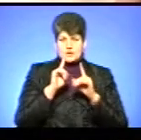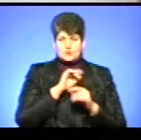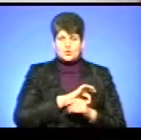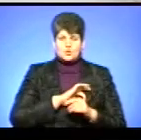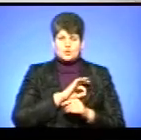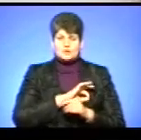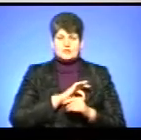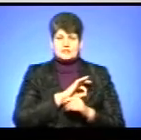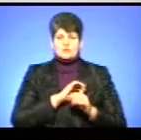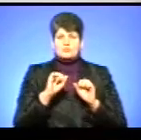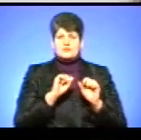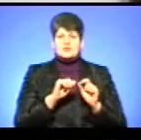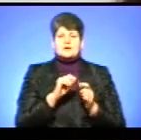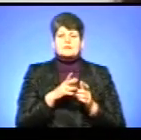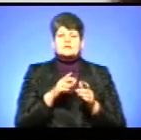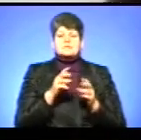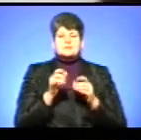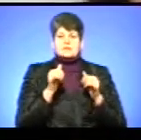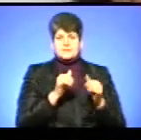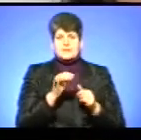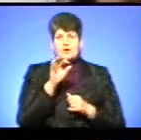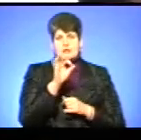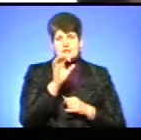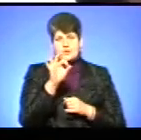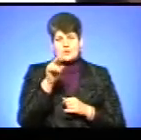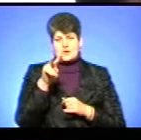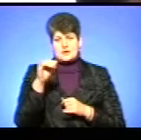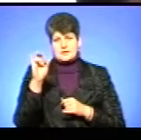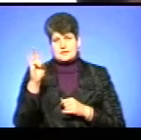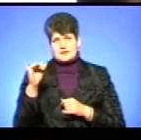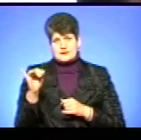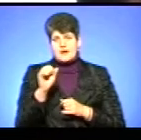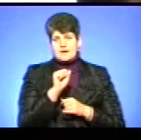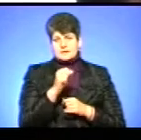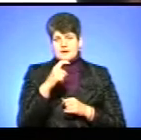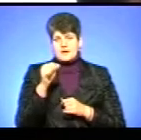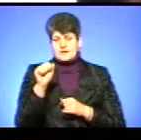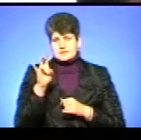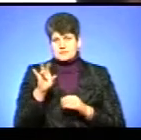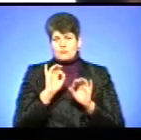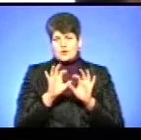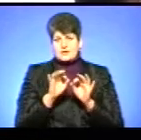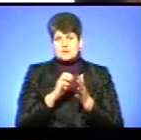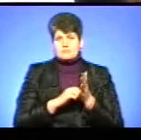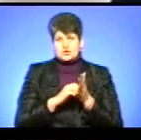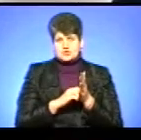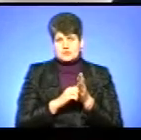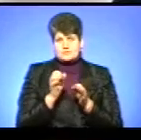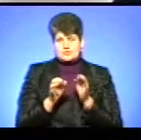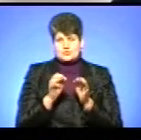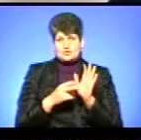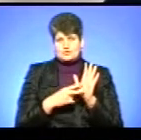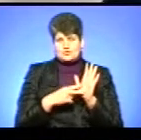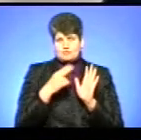управління правового забезпечення міськради Олена Олійник. Анна Хасан пояснює причини позову до суду. 7